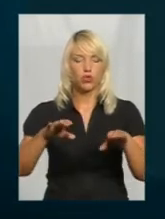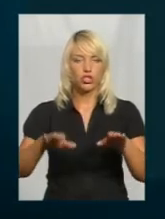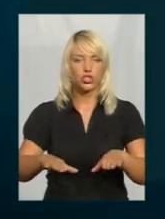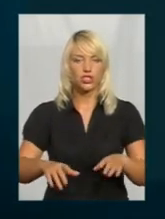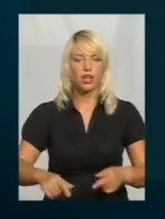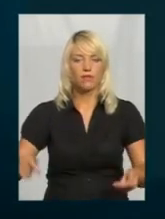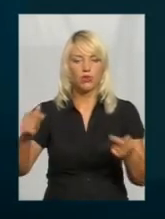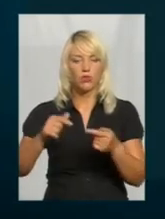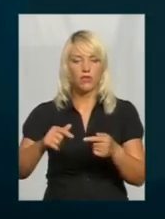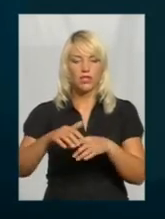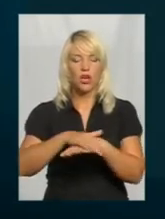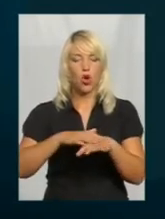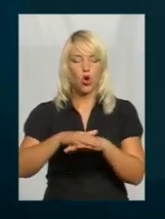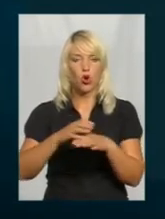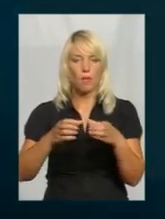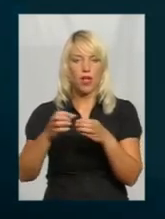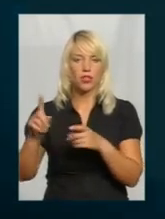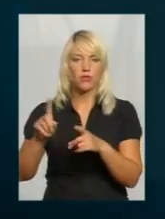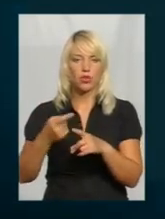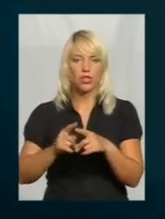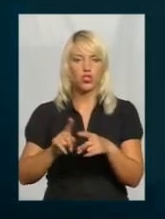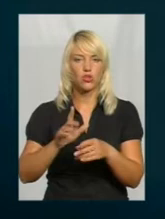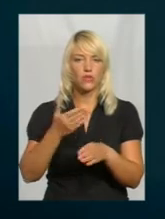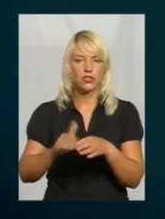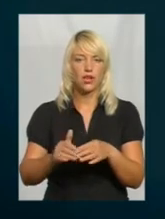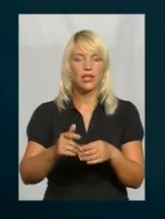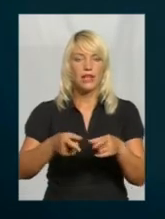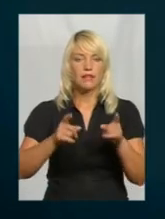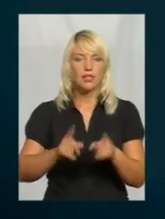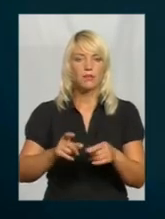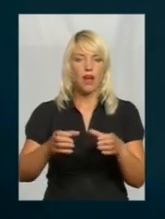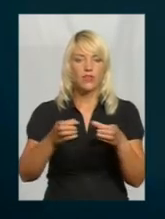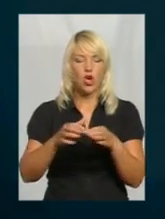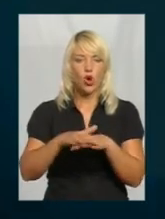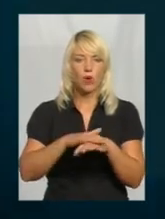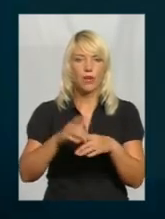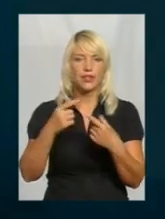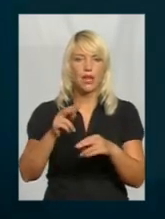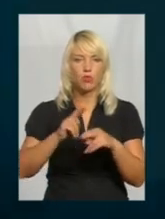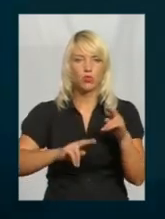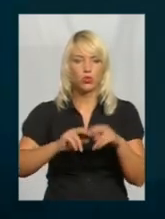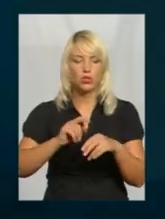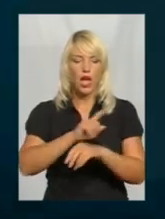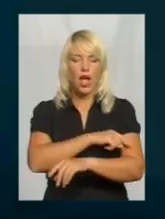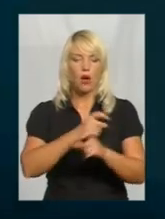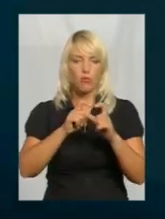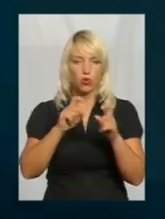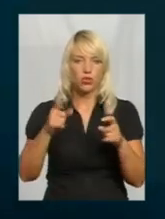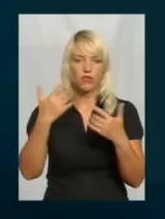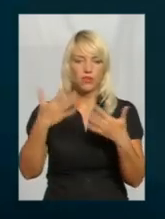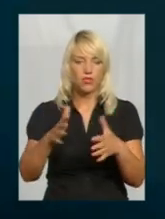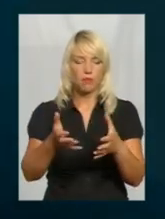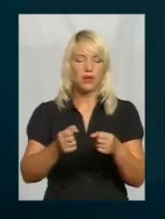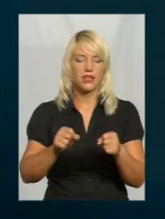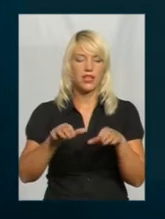відповідних громад про те, що вони вже виділяють. Тобто, насправді, ті громади, в яких будують ці амбулаторії, вони вже прийняли рішення про виділення